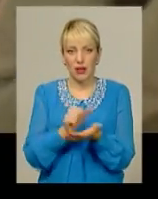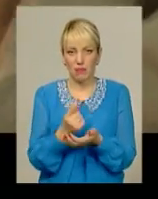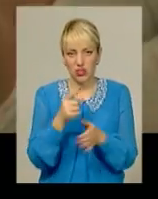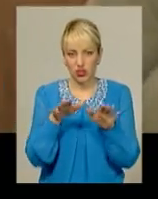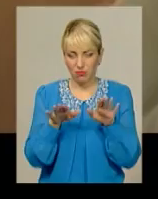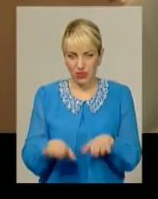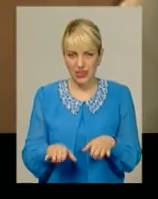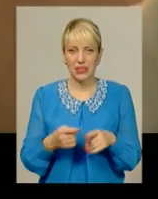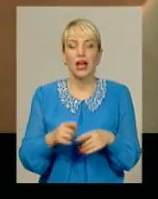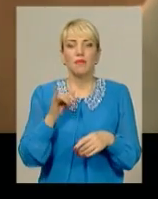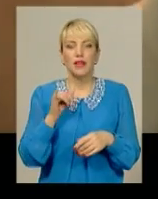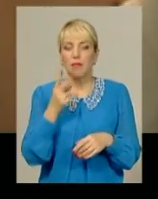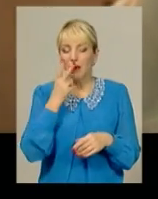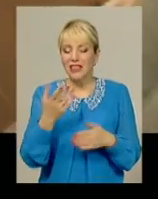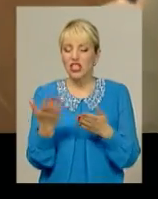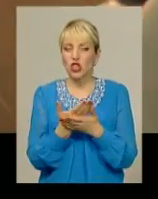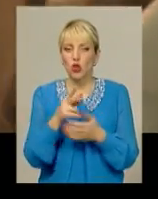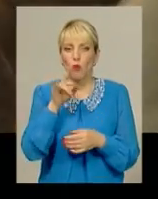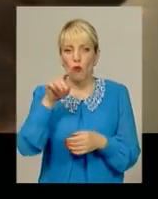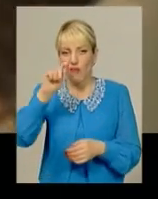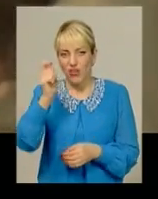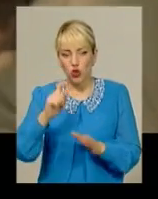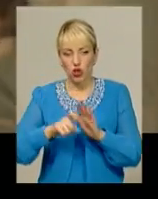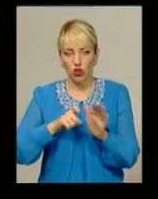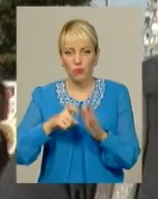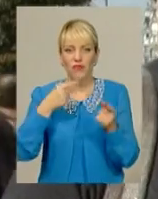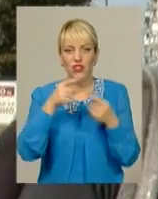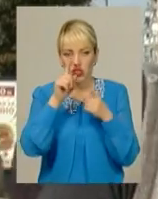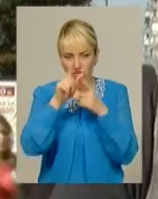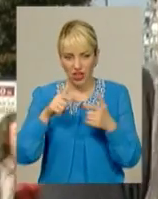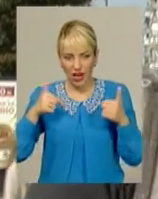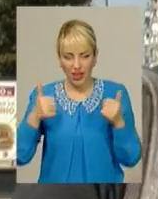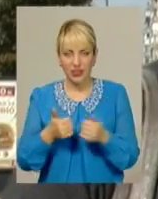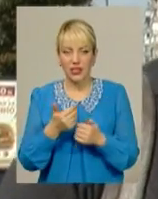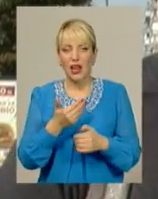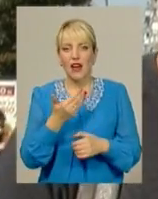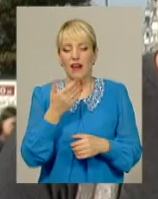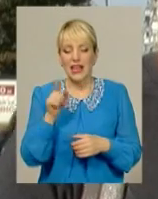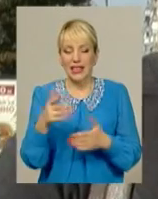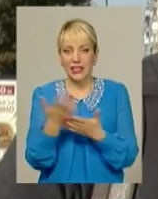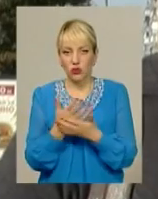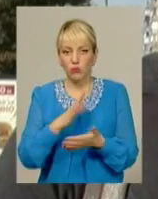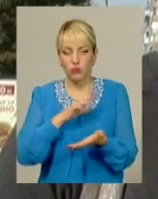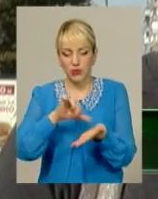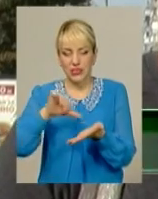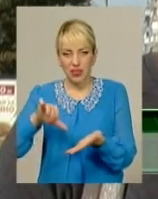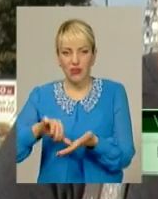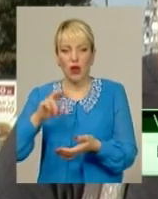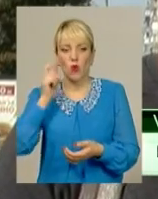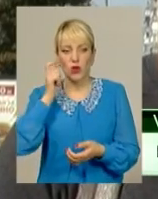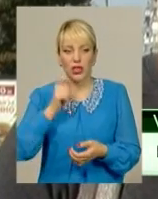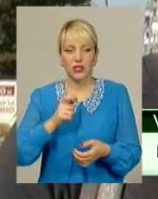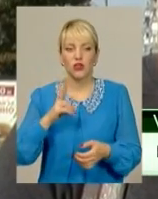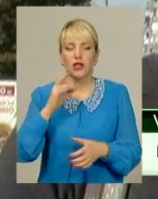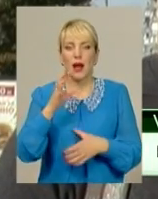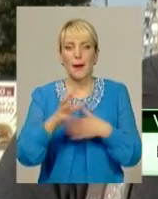метр». Бачили українське кіно про війну на Донбасі і в інших країнах. Він представляв Україну на національному